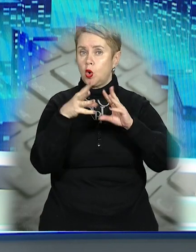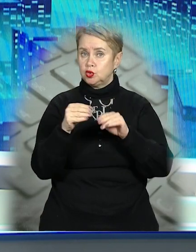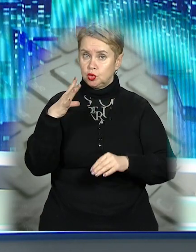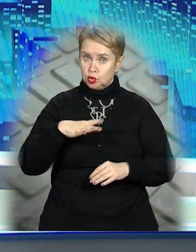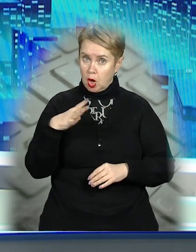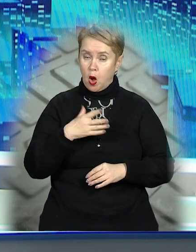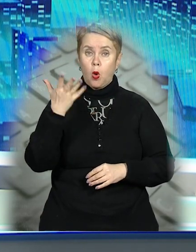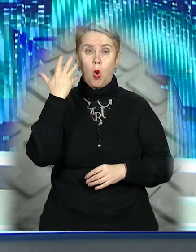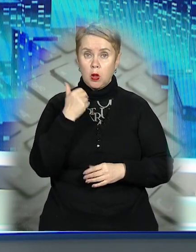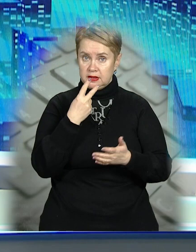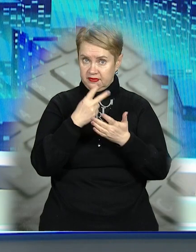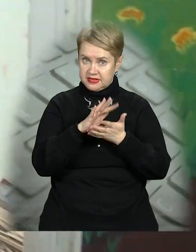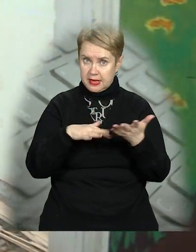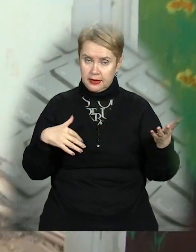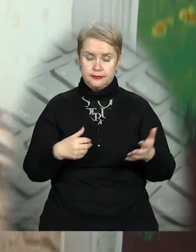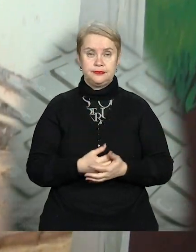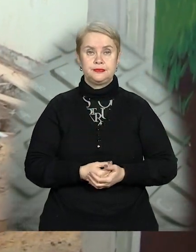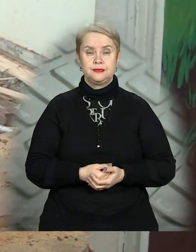чекати та коли – дивіться далі.